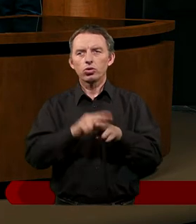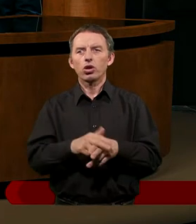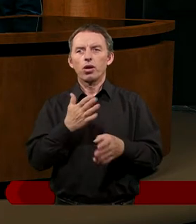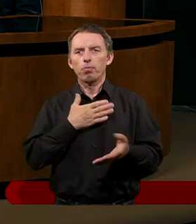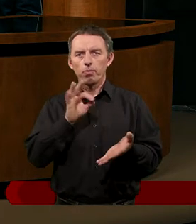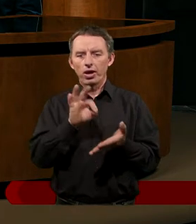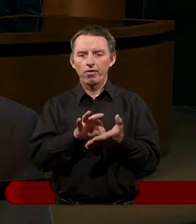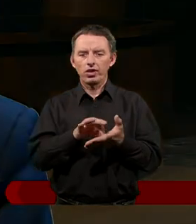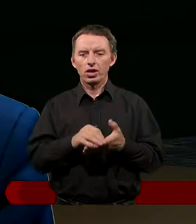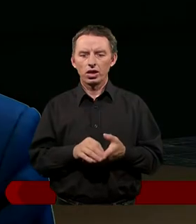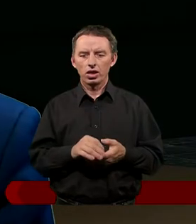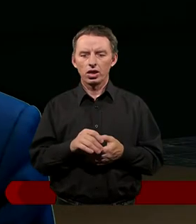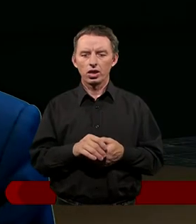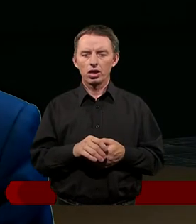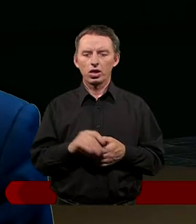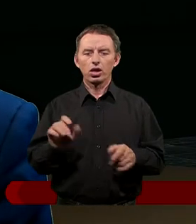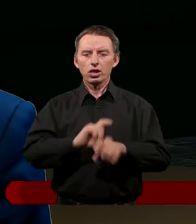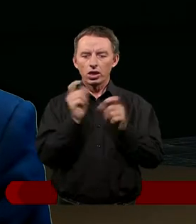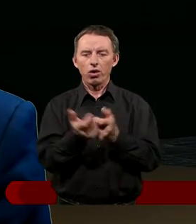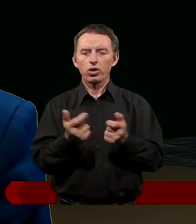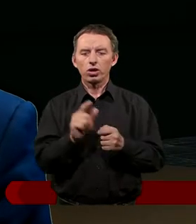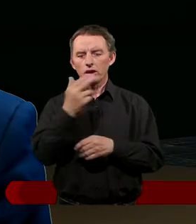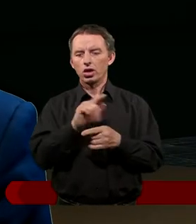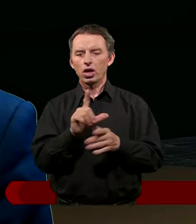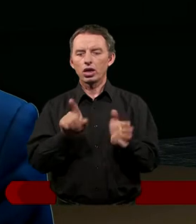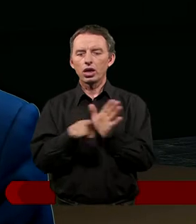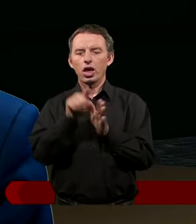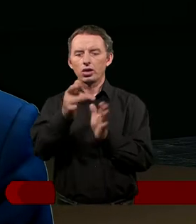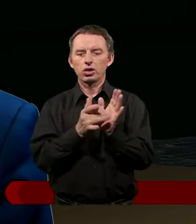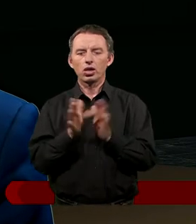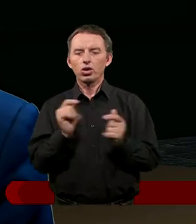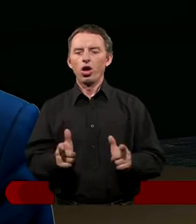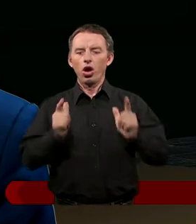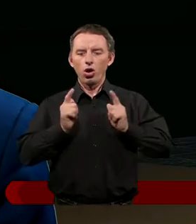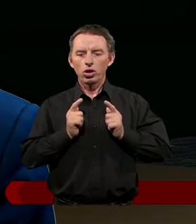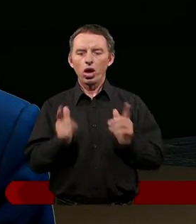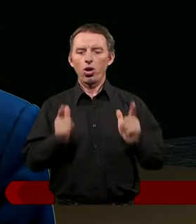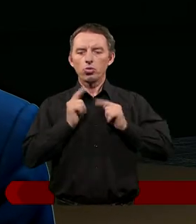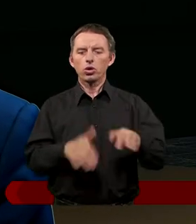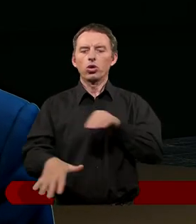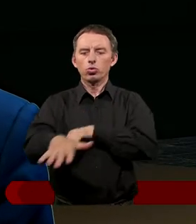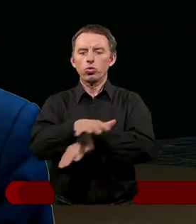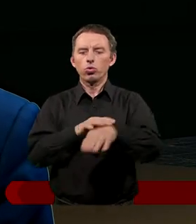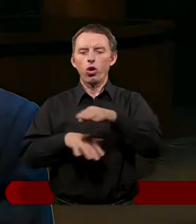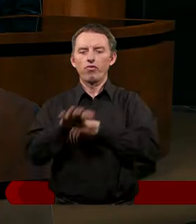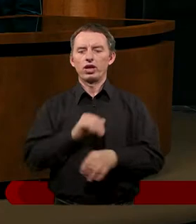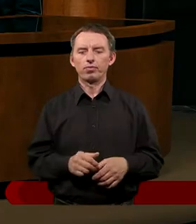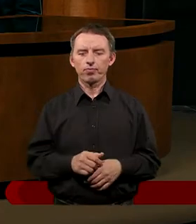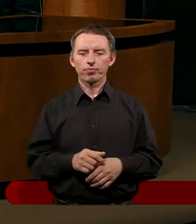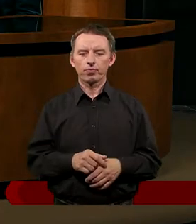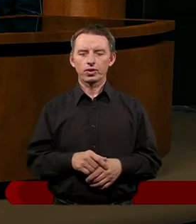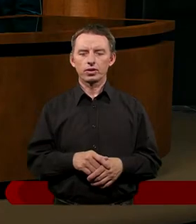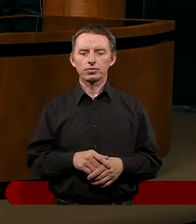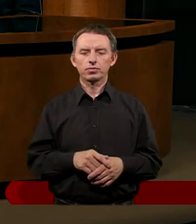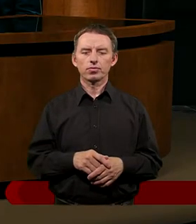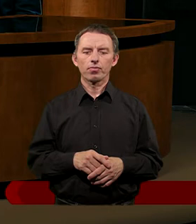osobność i czasem spędzał nawet całe noce na modlitwie. To nie był fizyczny odpoczynek, ale na pewno odpoczynek duchowy. No i